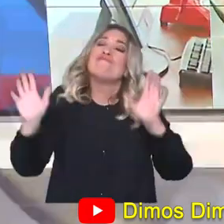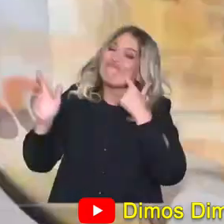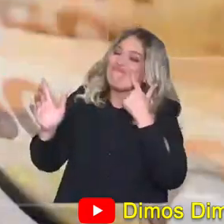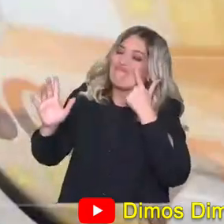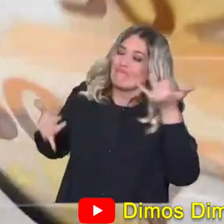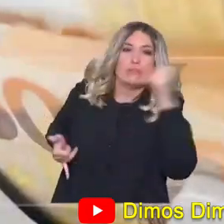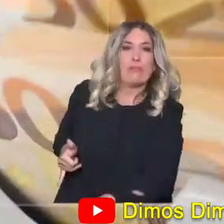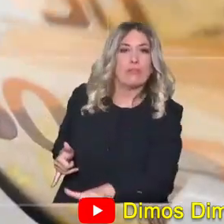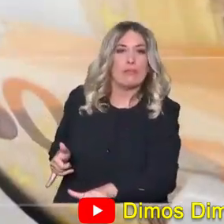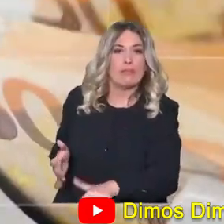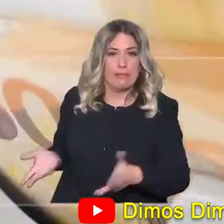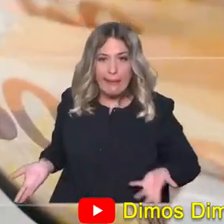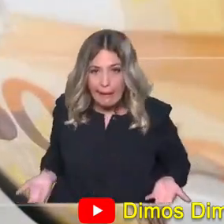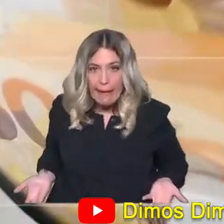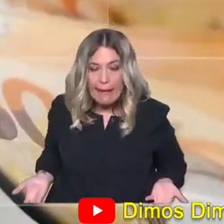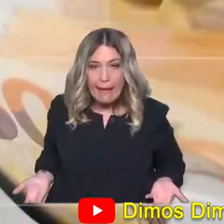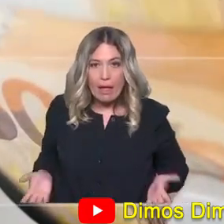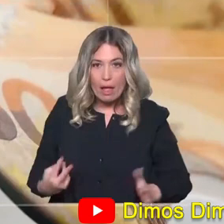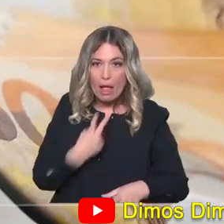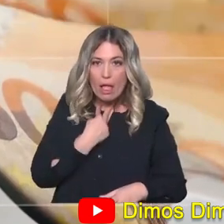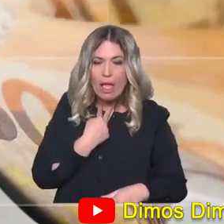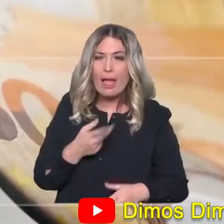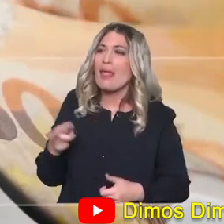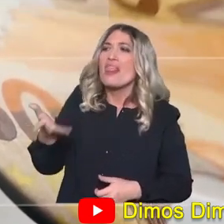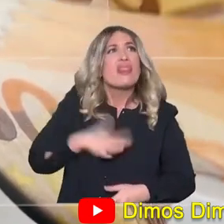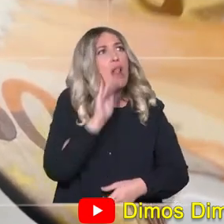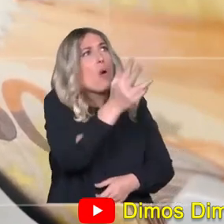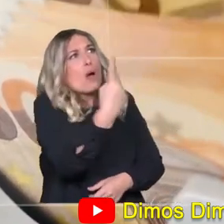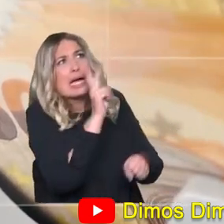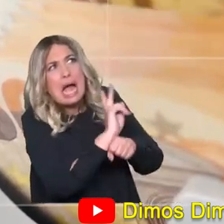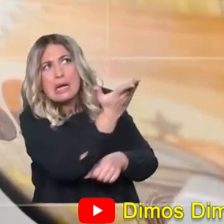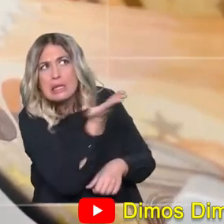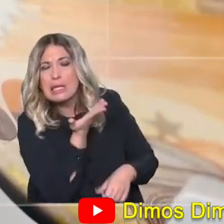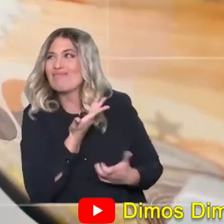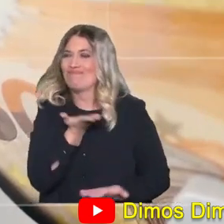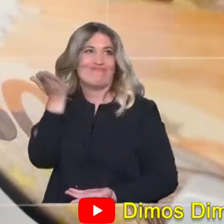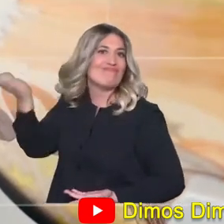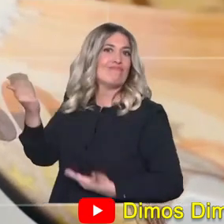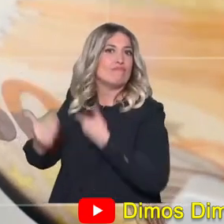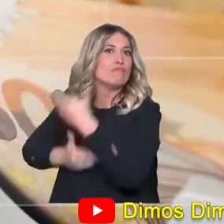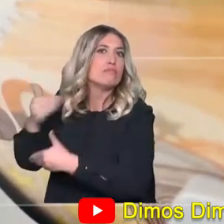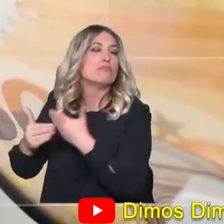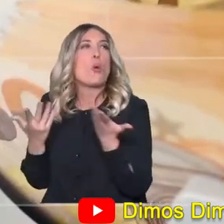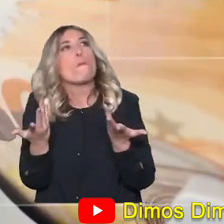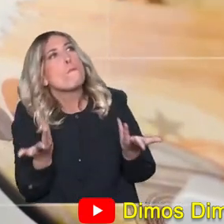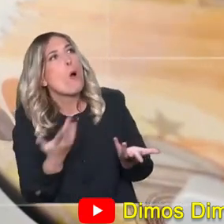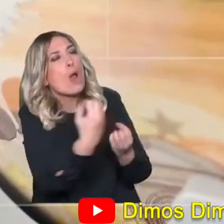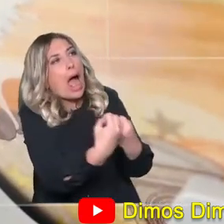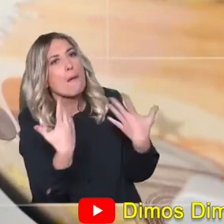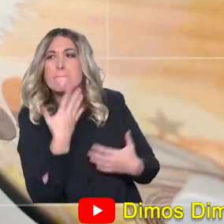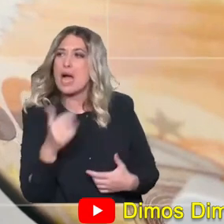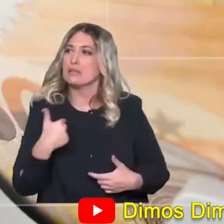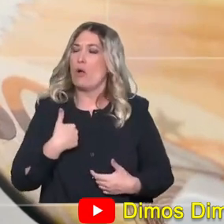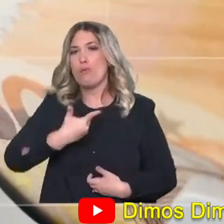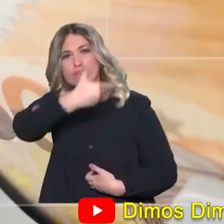Γι' αυτό σου λέω έμπλεξες. Θες ένα χαρτί για οποιοδήποτε λόγο. Θες ένα χαρτί για ένα πρόγραμμα να μπεις. Το οποίο να είναι μορφή ενημερώτη, πληρώνει το δάνειό μου.